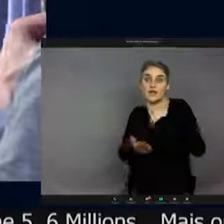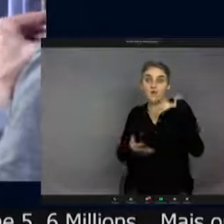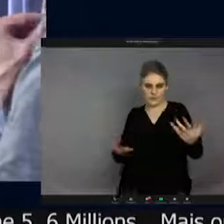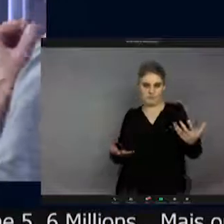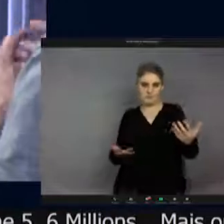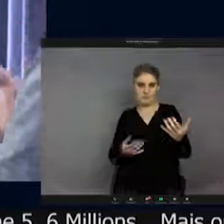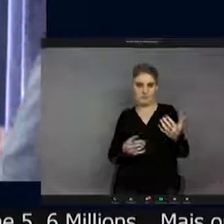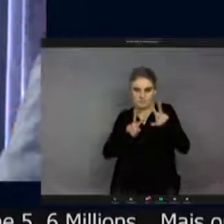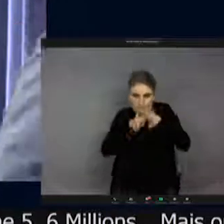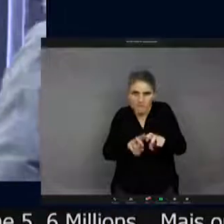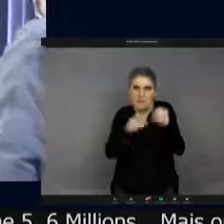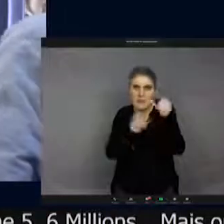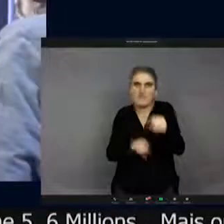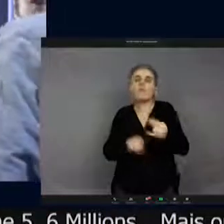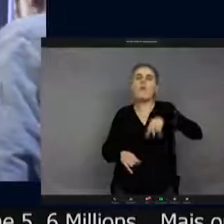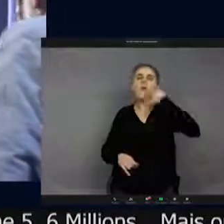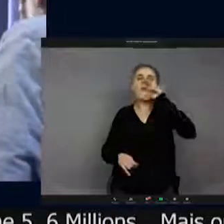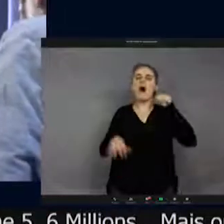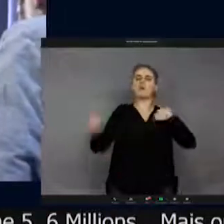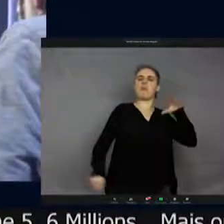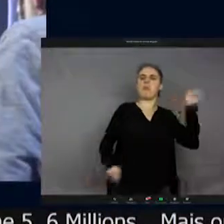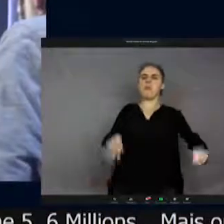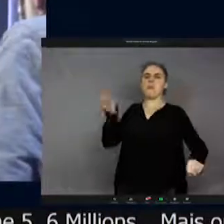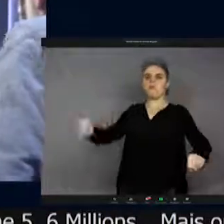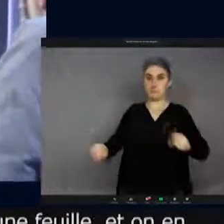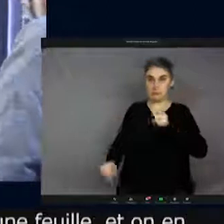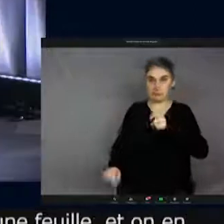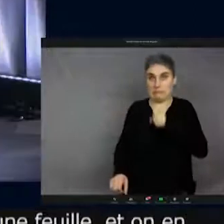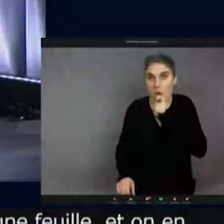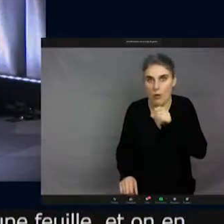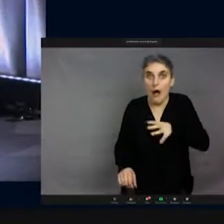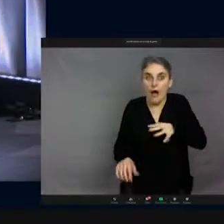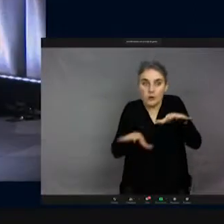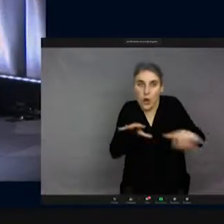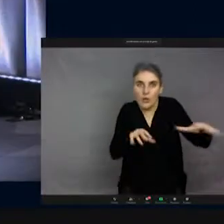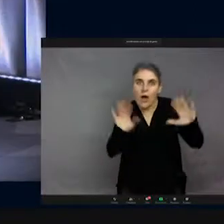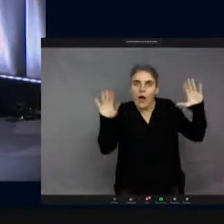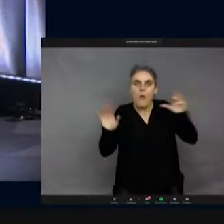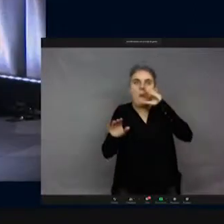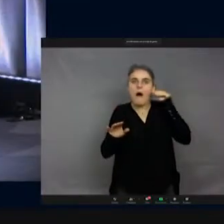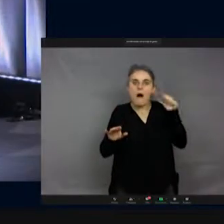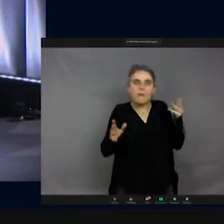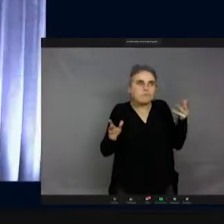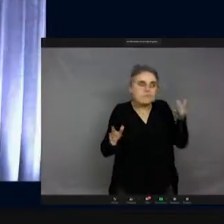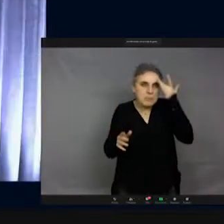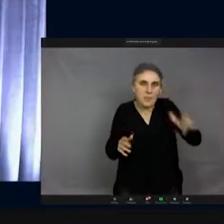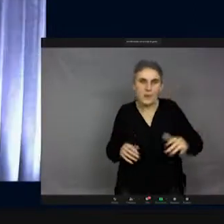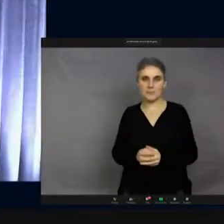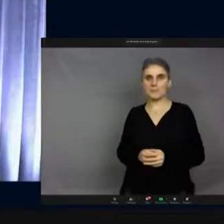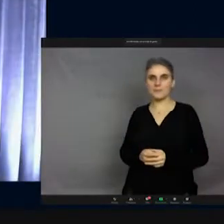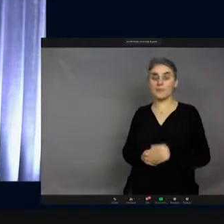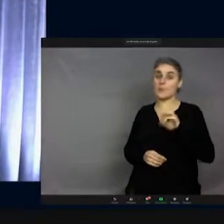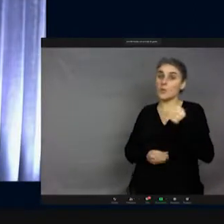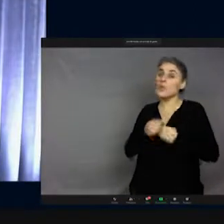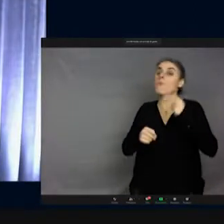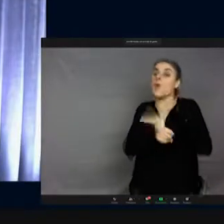notre main mise sur tout et qu'il y a encore une explosion de vie partout. Ou alors, une mauvaise nouvelle qui manque d'entomologistes sur Terre.